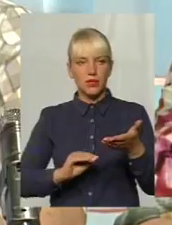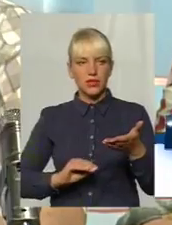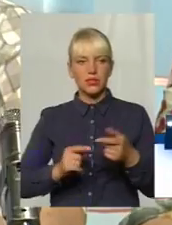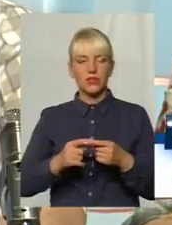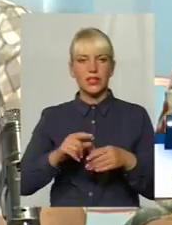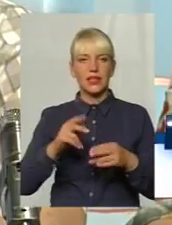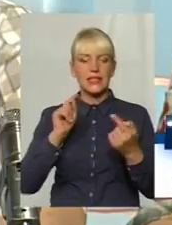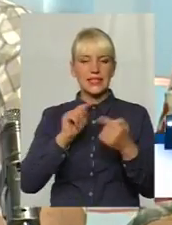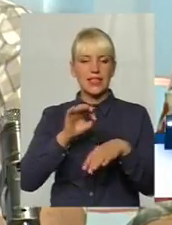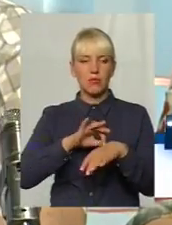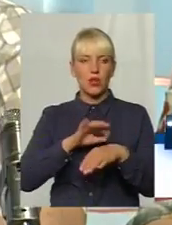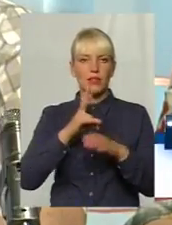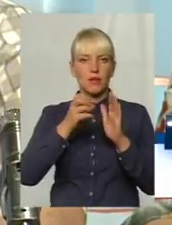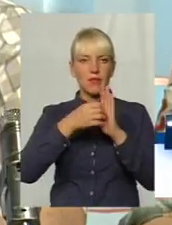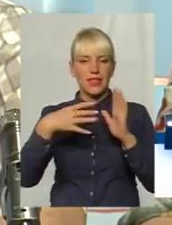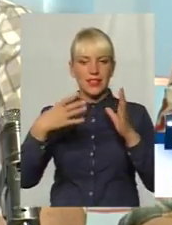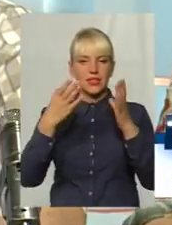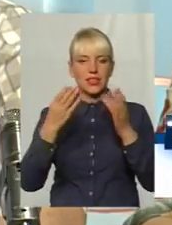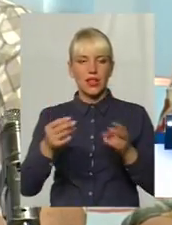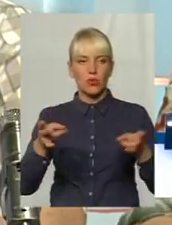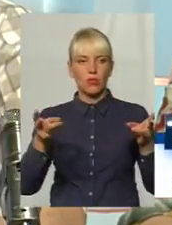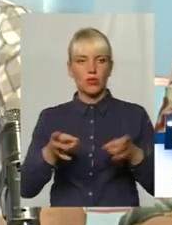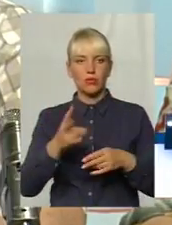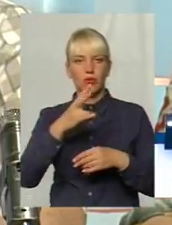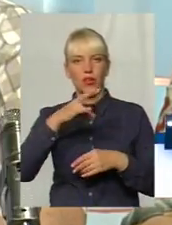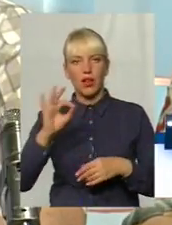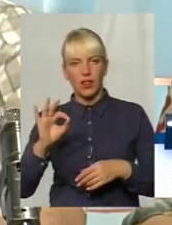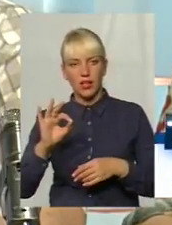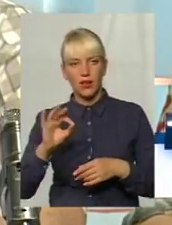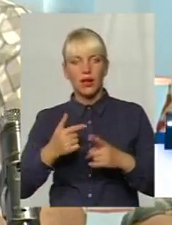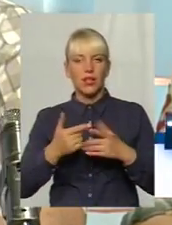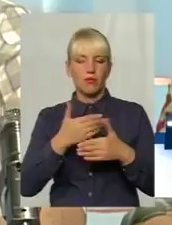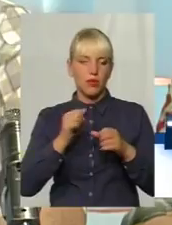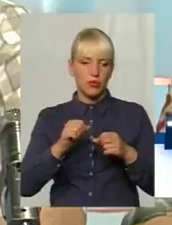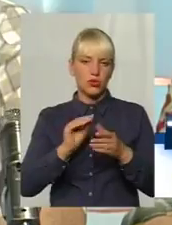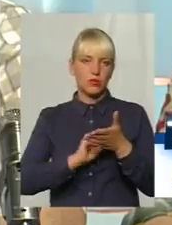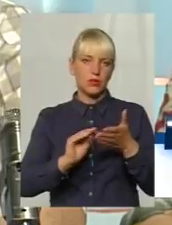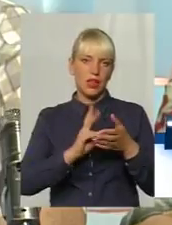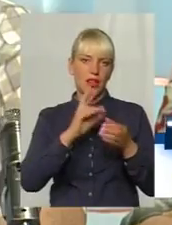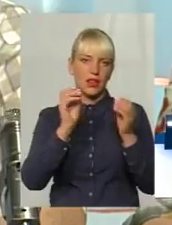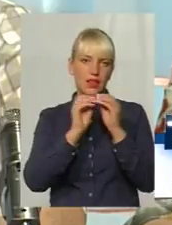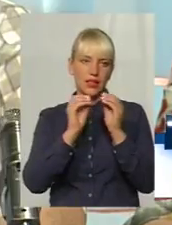15-денну потребу. Але ми зазвичай можемо на 10 днів виписати.